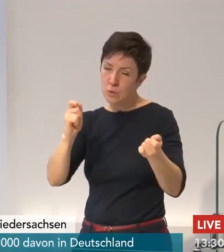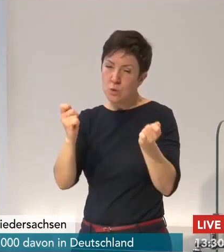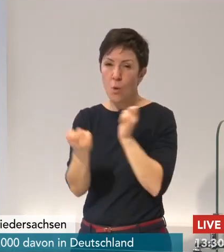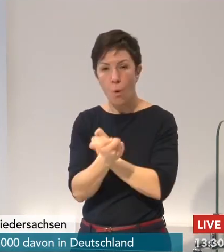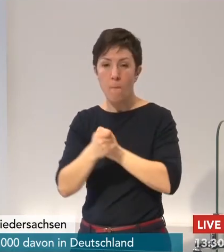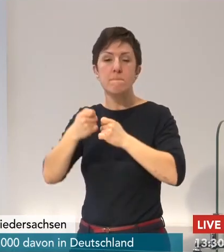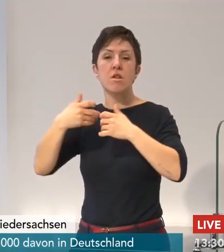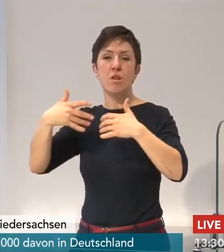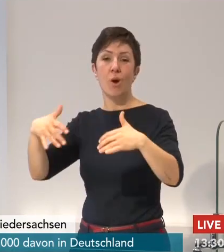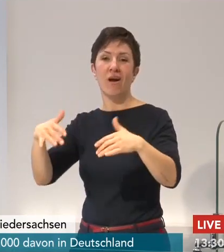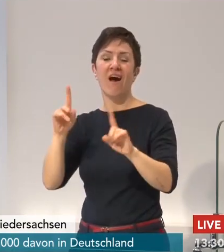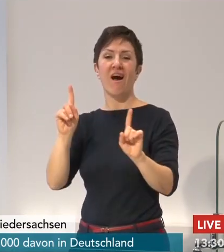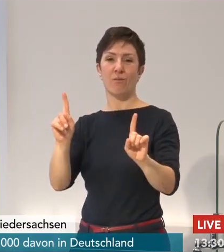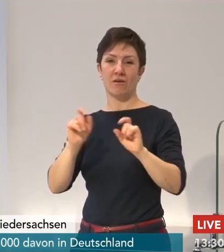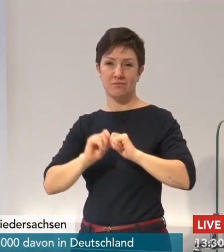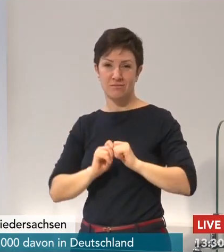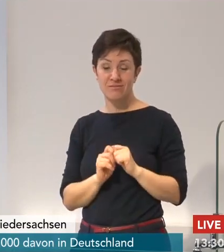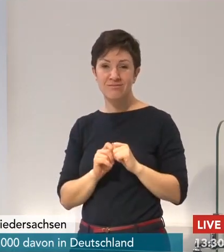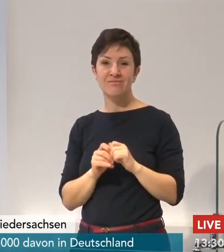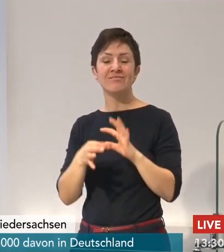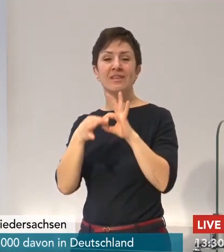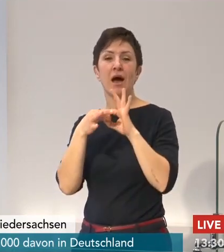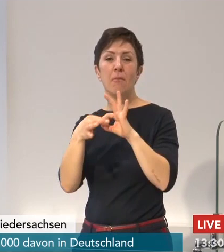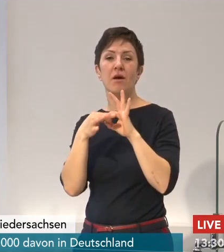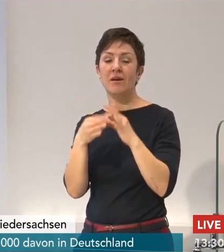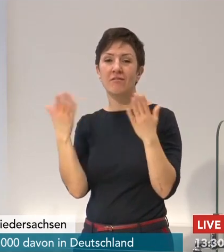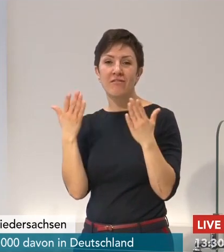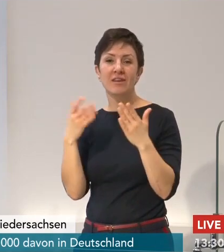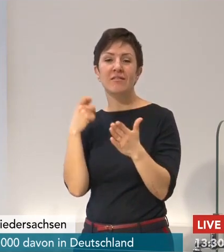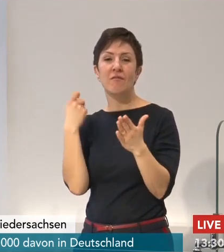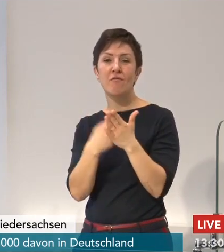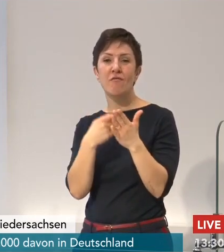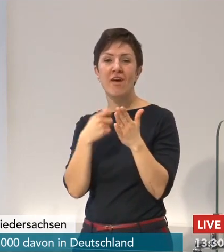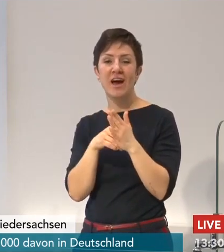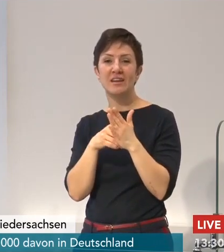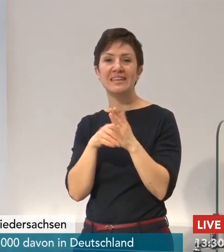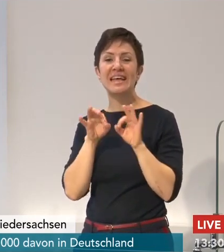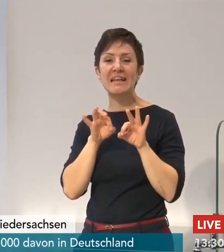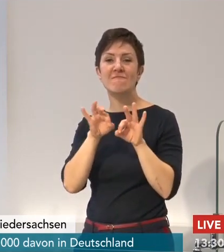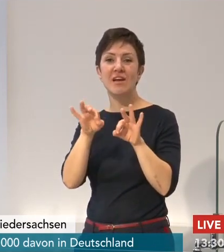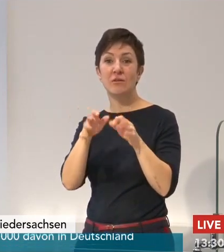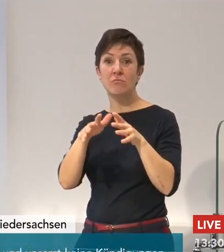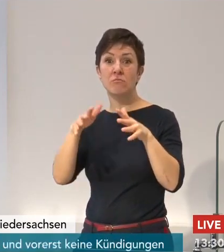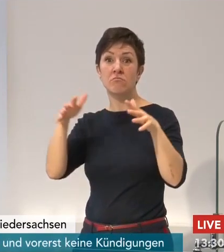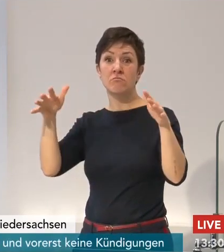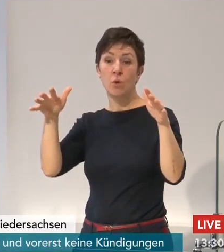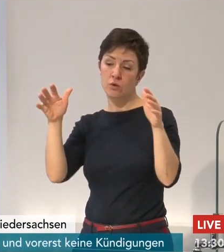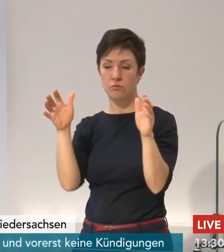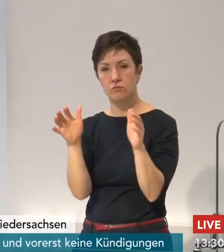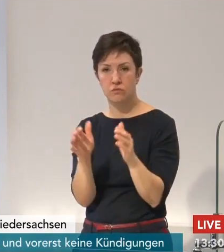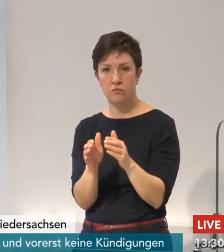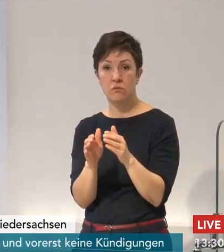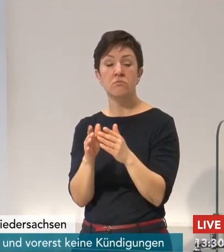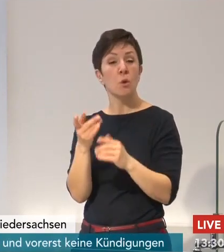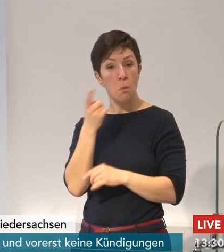Rahmen, auch die Entwicklung der Inzidenzzahlen, wie schnell das gelingen kann. Die Entwicklung, das wurde ja betont, ist gut, aber